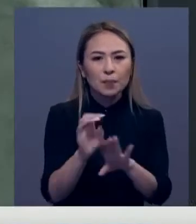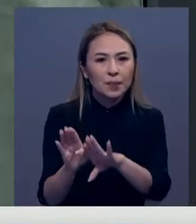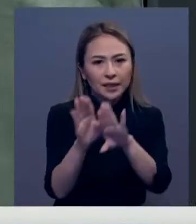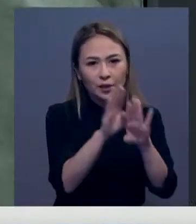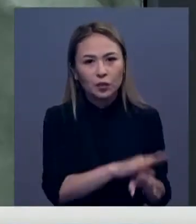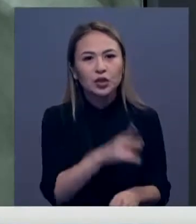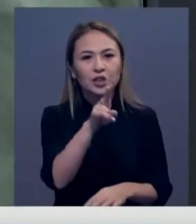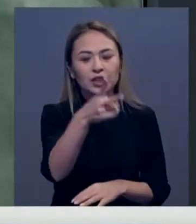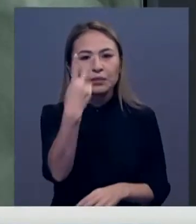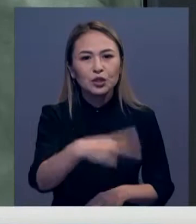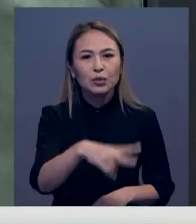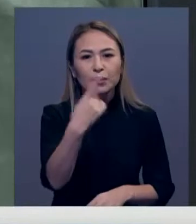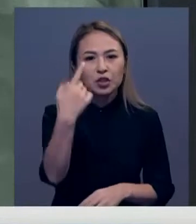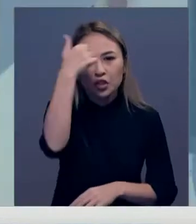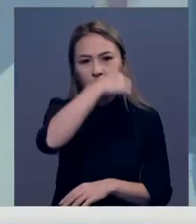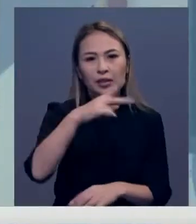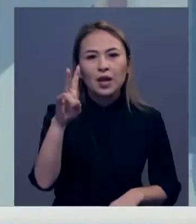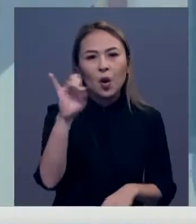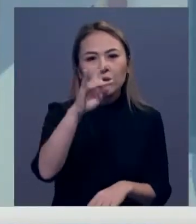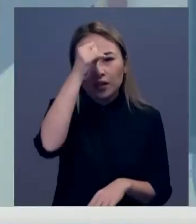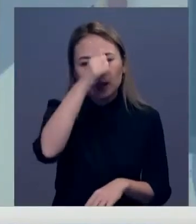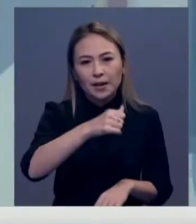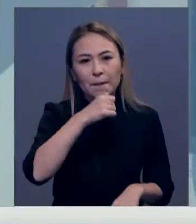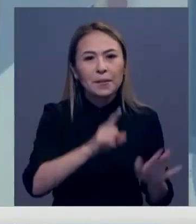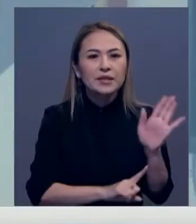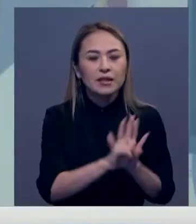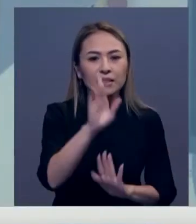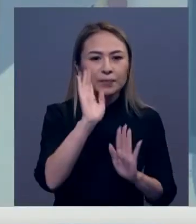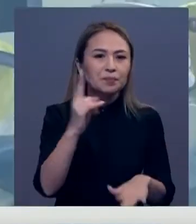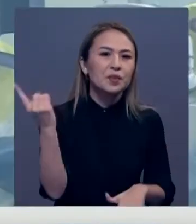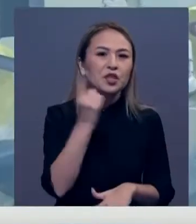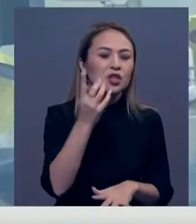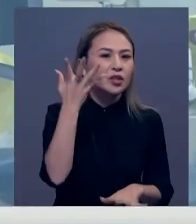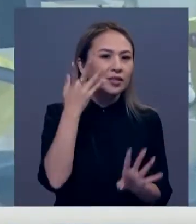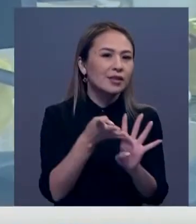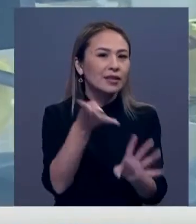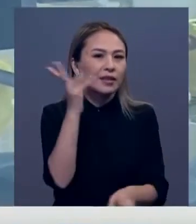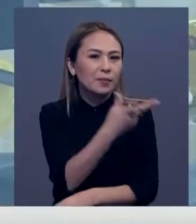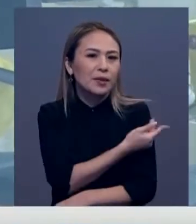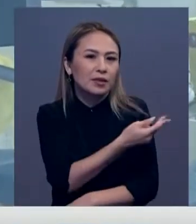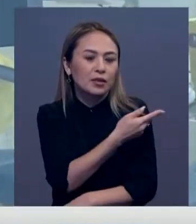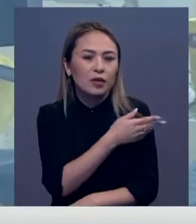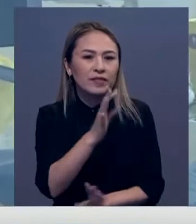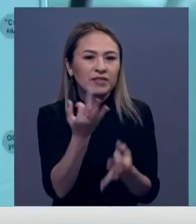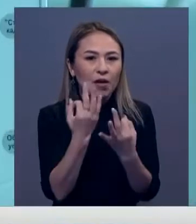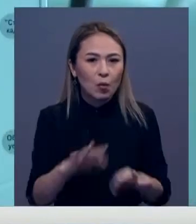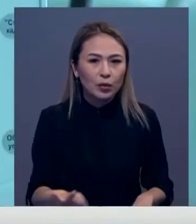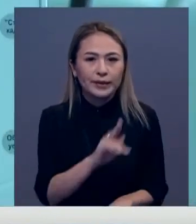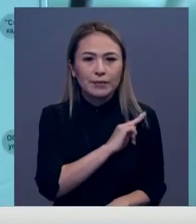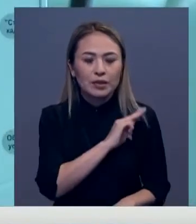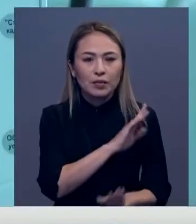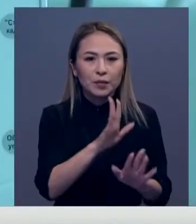мен жаппай егі 2021 жылдың науырзайында басталады. Бірінші кезекте екпе ерікті түрде медицина